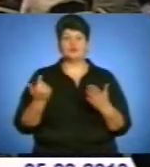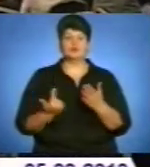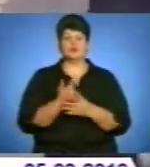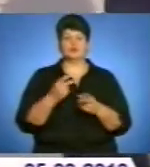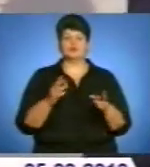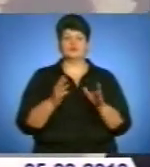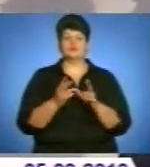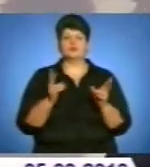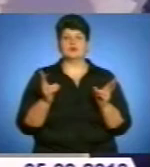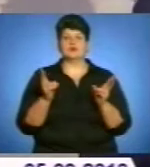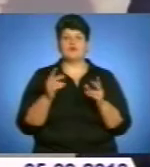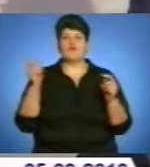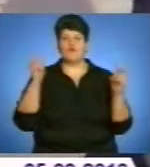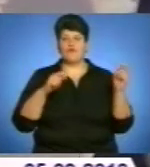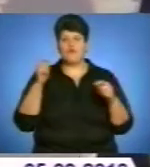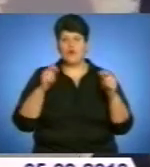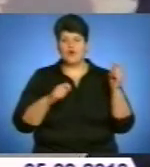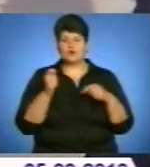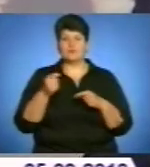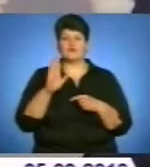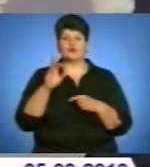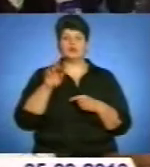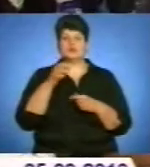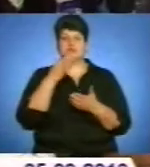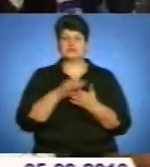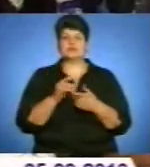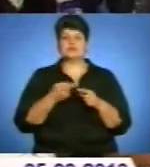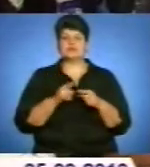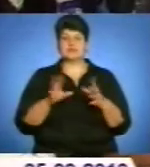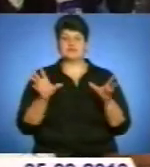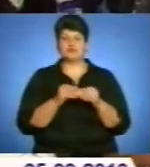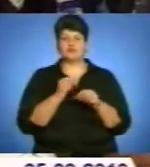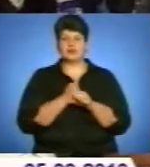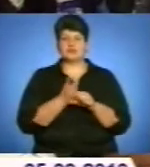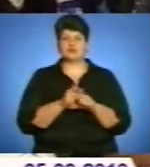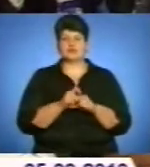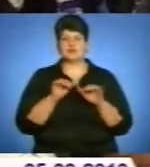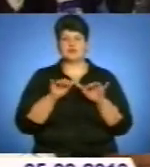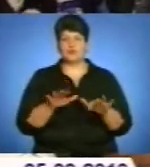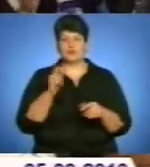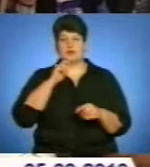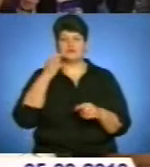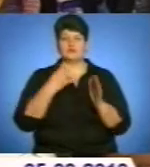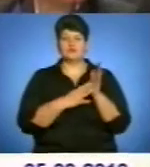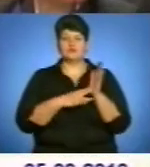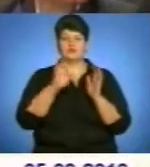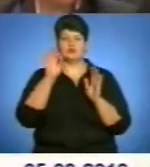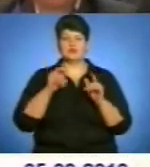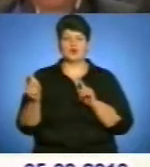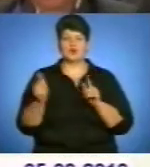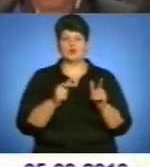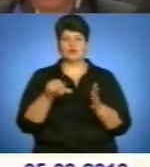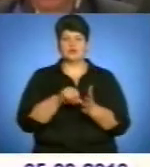міжрегіональний економічний форум. Віктор Янукович зауважив, така співпраця дуже дієва. Україна вже на 90% готова до